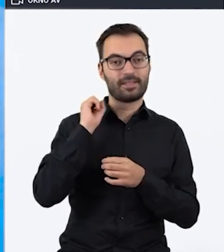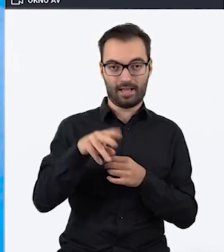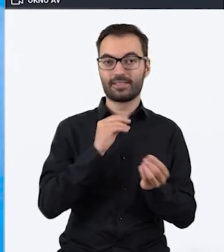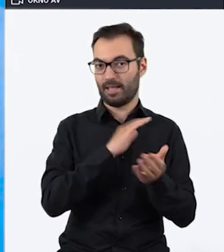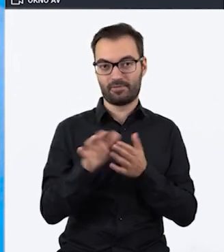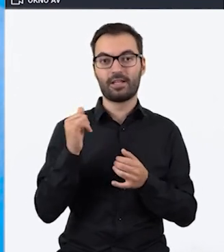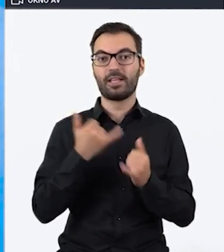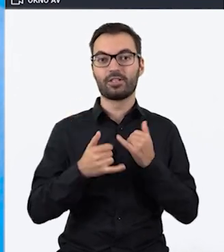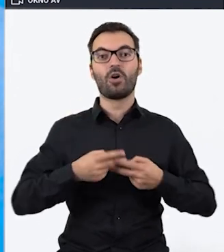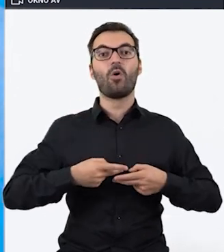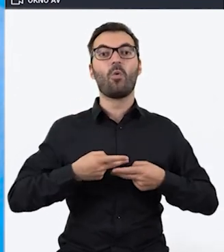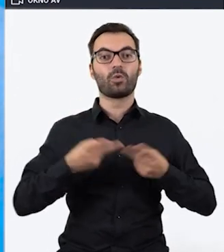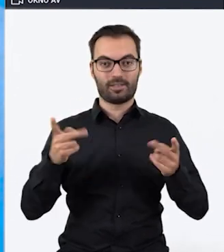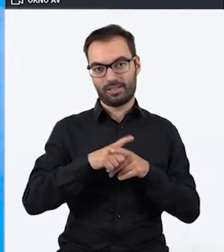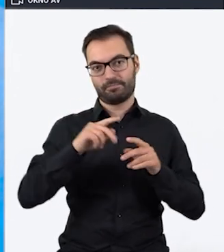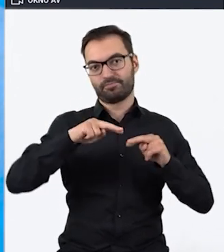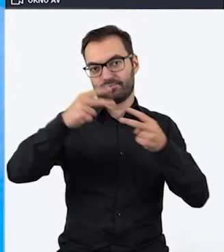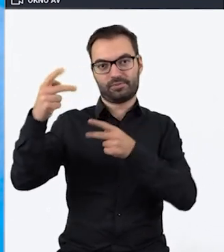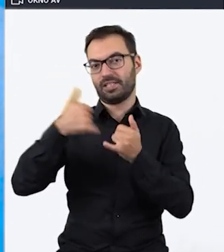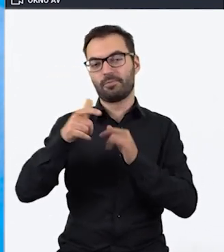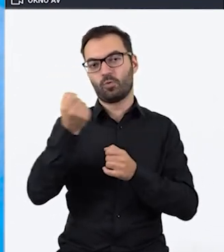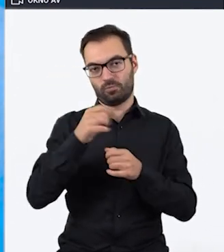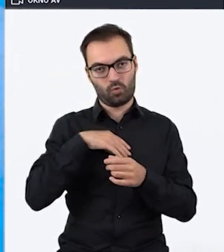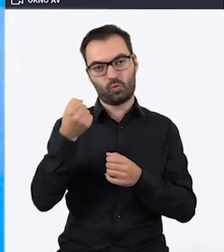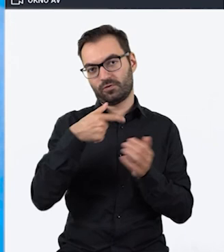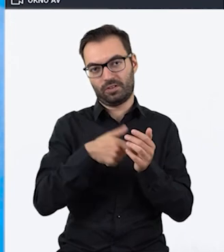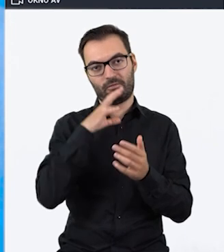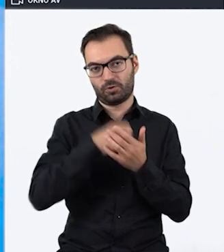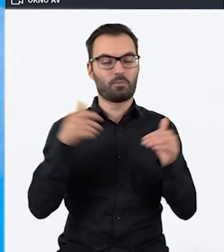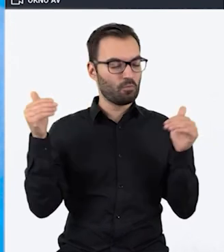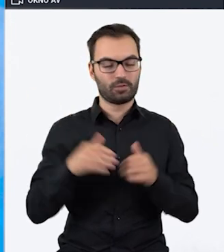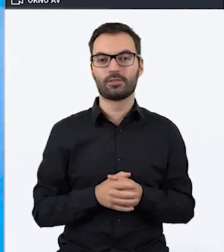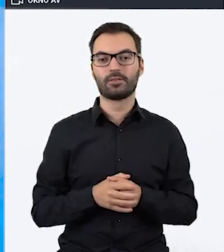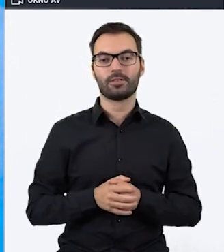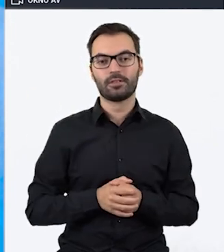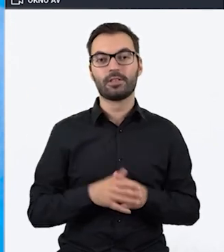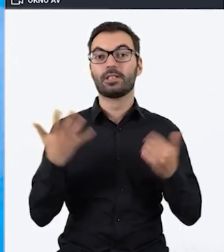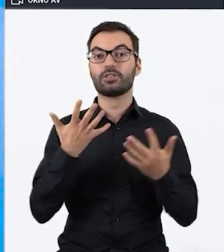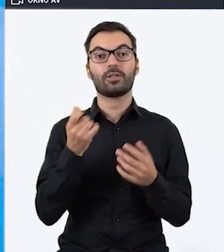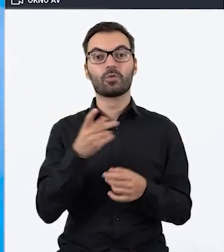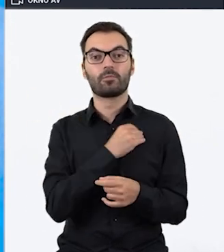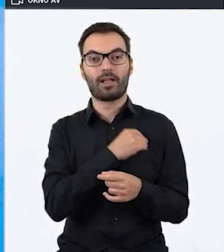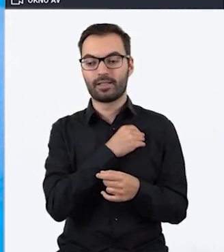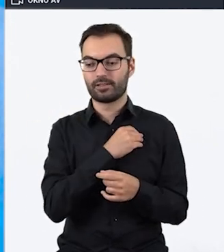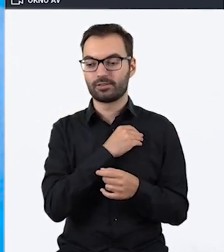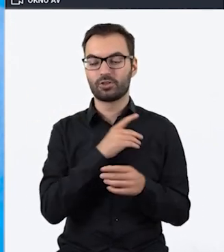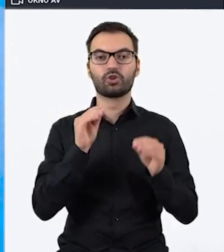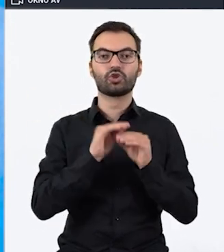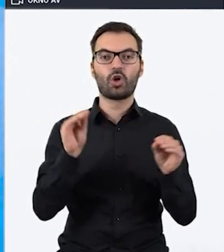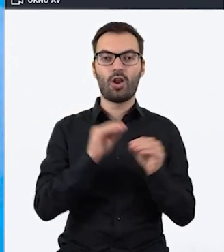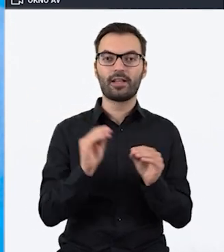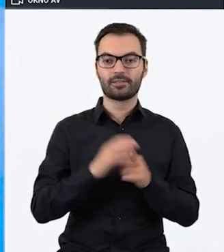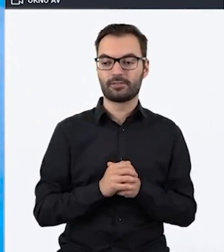udostępniając je, udostępniamy je też innym użytkownikom. Gdzie można znaleźć materiały ze szkoleń?